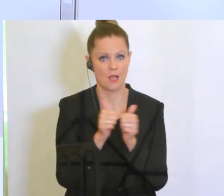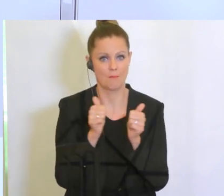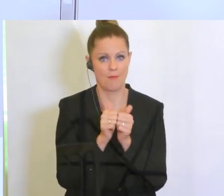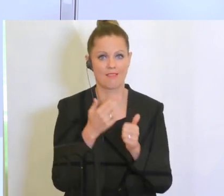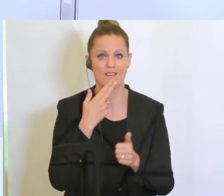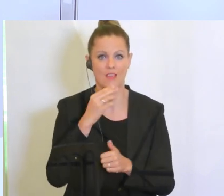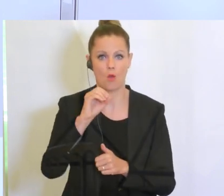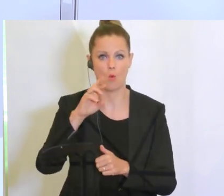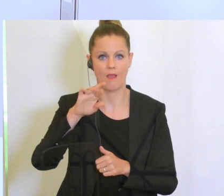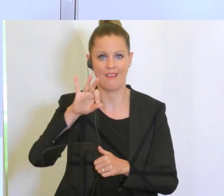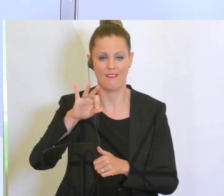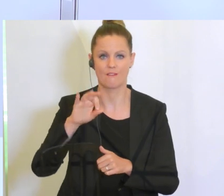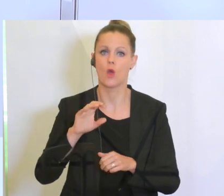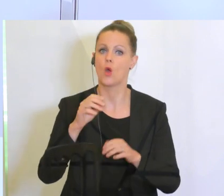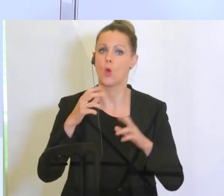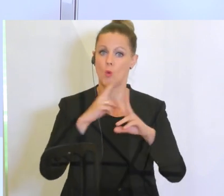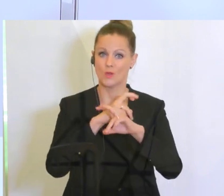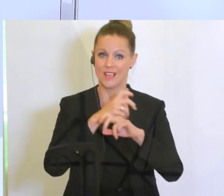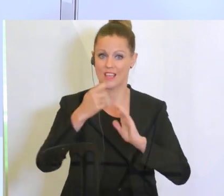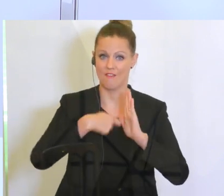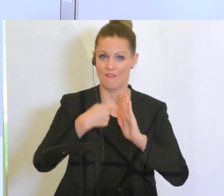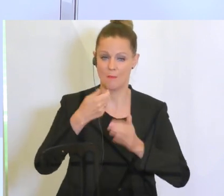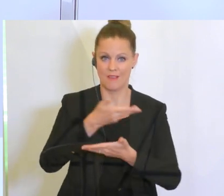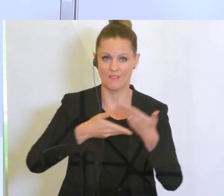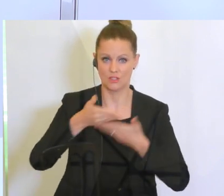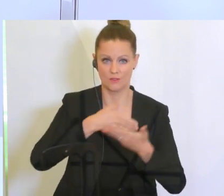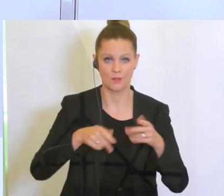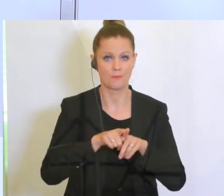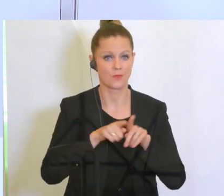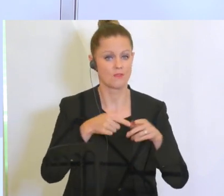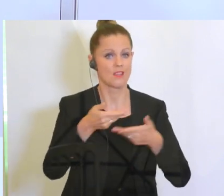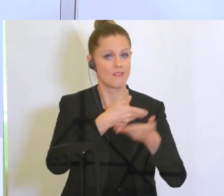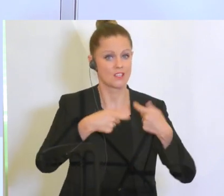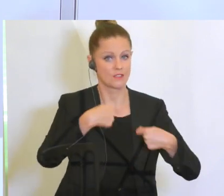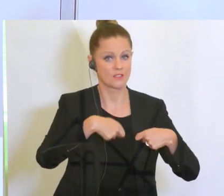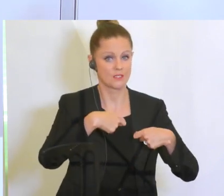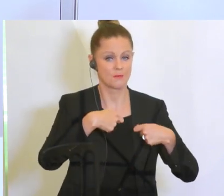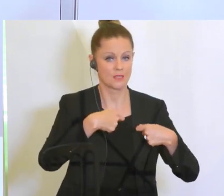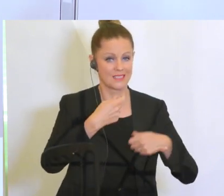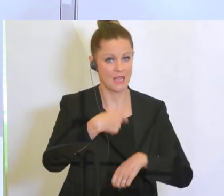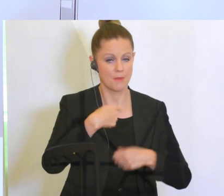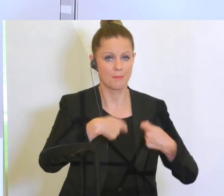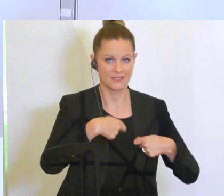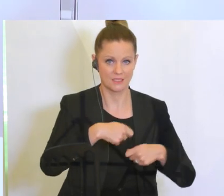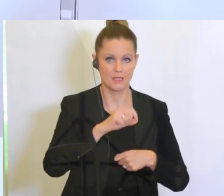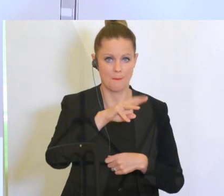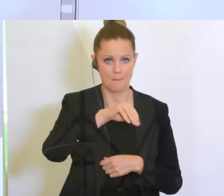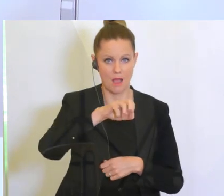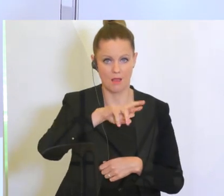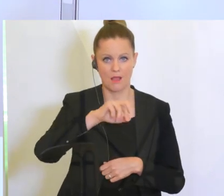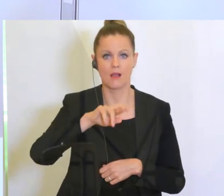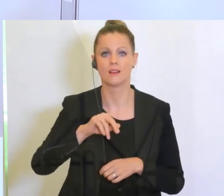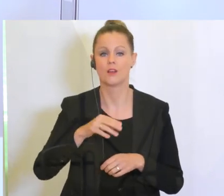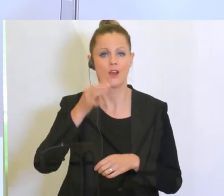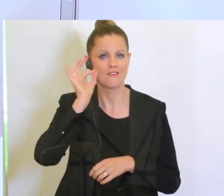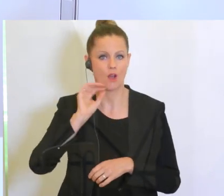österreichischen Filmwirtschaft und haben nun gemeinsam mit Wirtschaftskammerpräsident Harald Mahrer, Bundesministerin Schrambäck, der Frau Staatssekretärin Meier